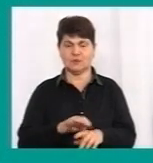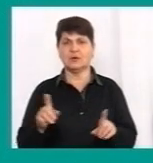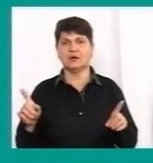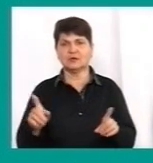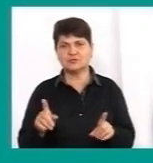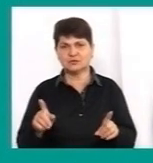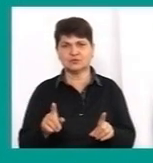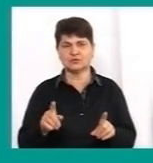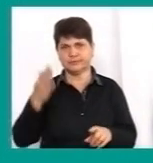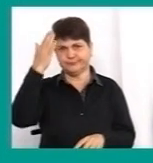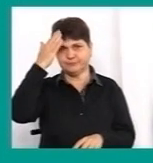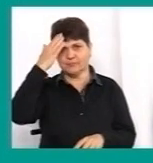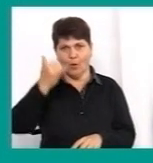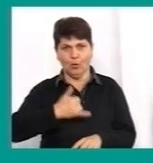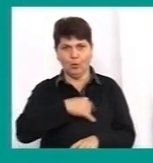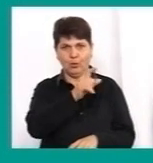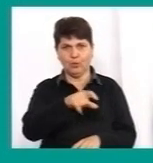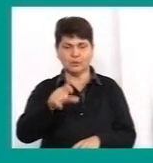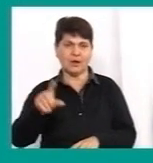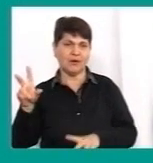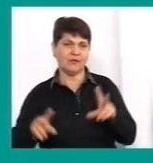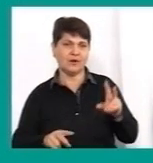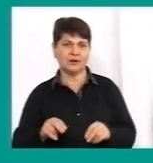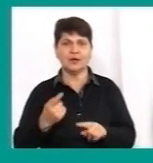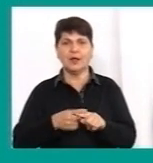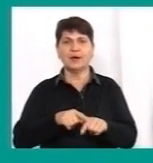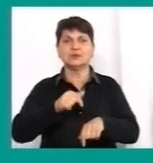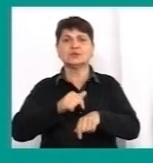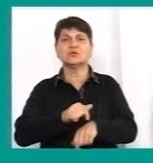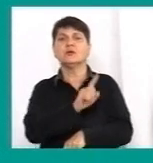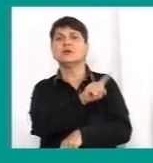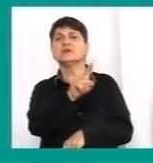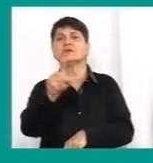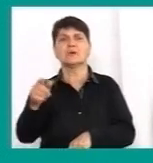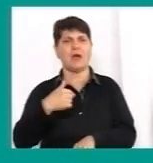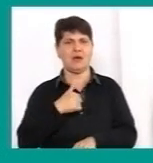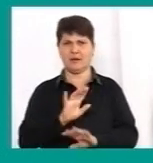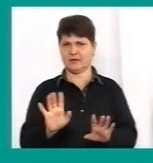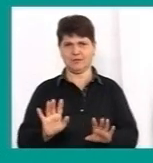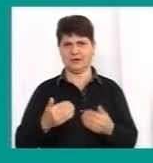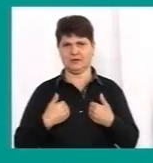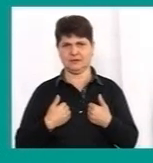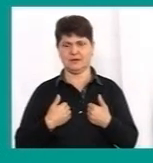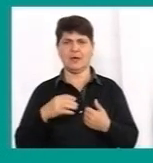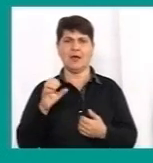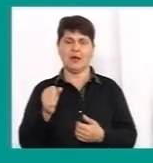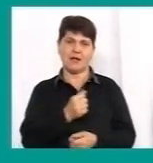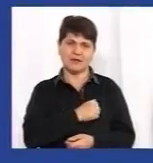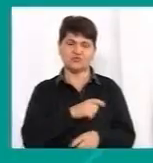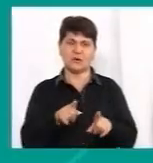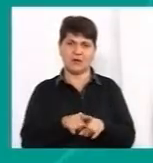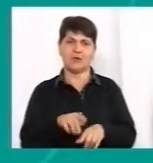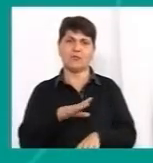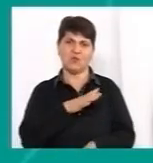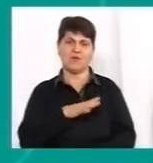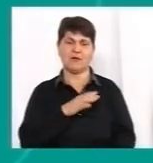менталітет наш такий, що кожен вважає, що це може стосуватись кого угодно, а не його. Але, на жаль, так не буває.